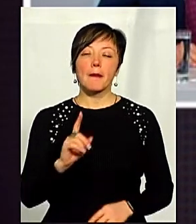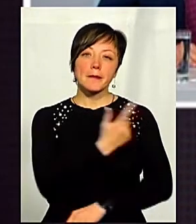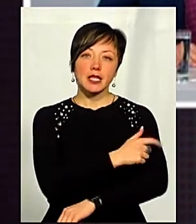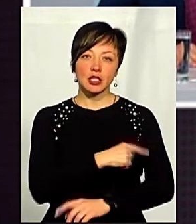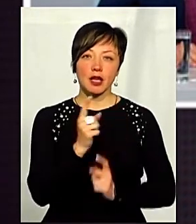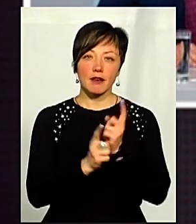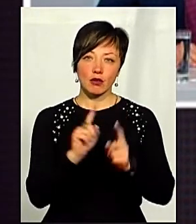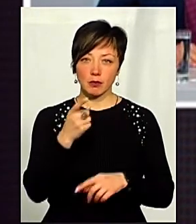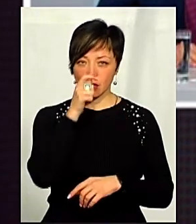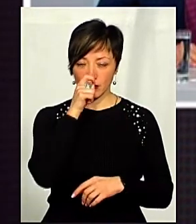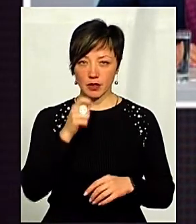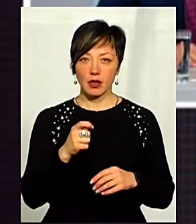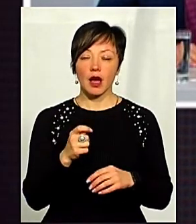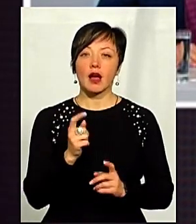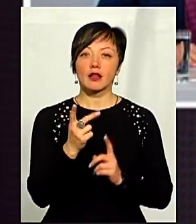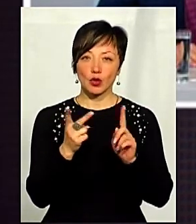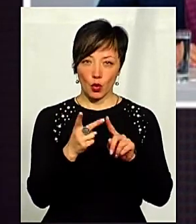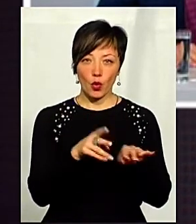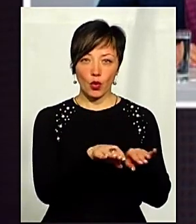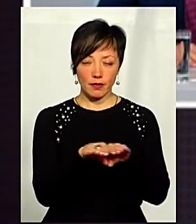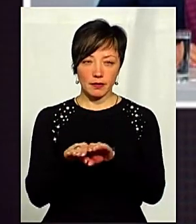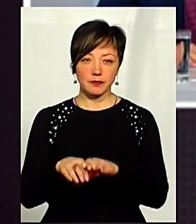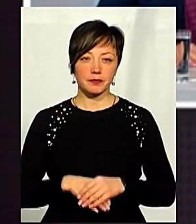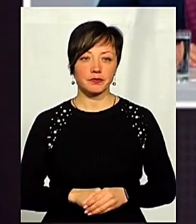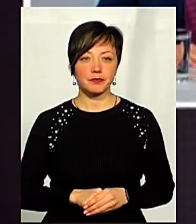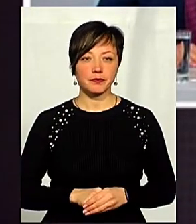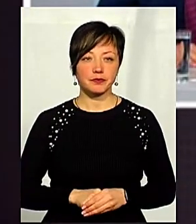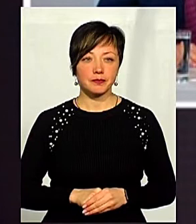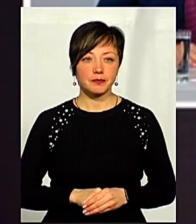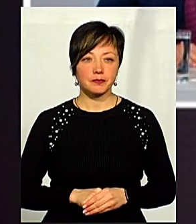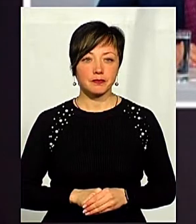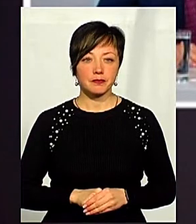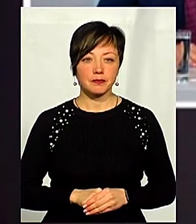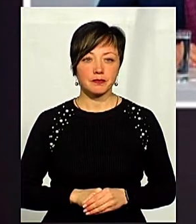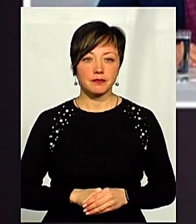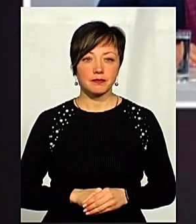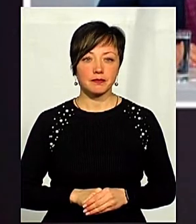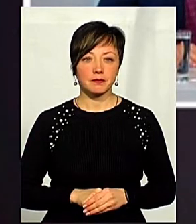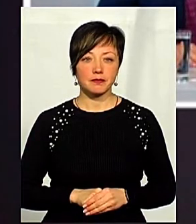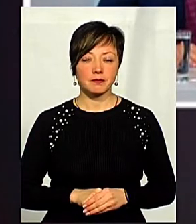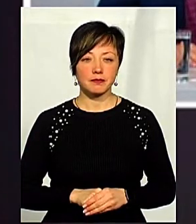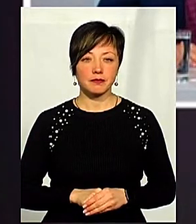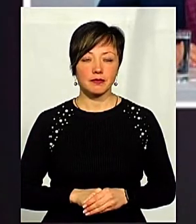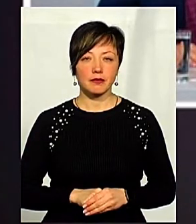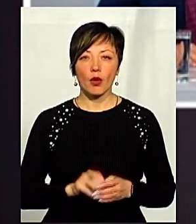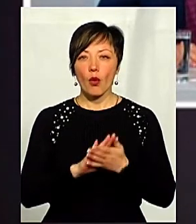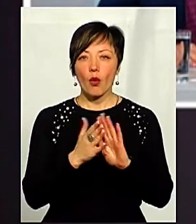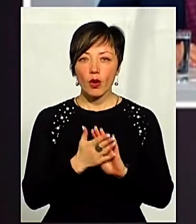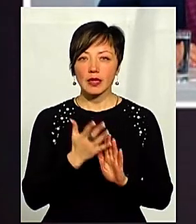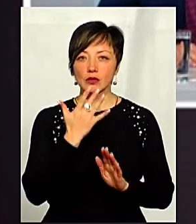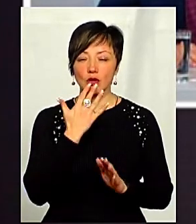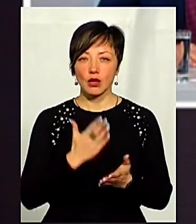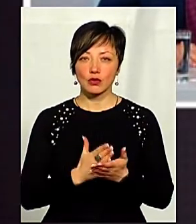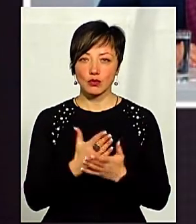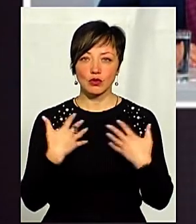квітня. Реформа другого рівня. Так, це те, що угоди укладають НСЗУ, і потім воно там